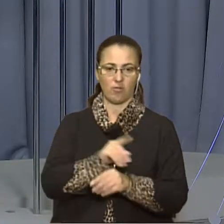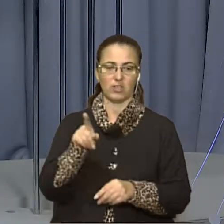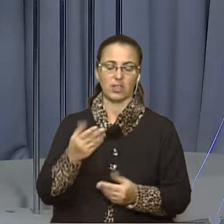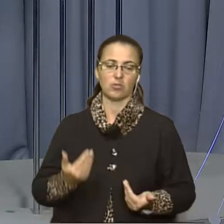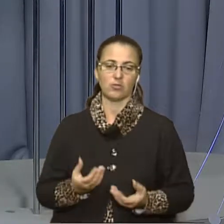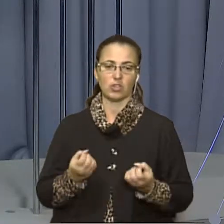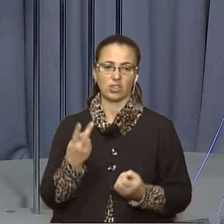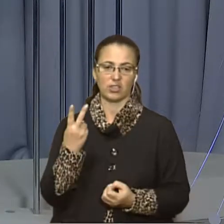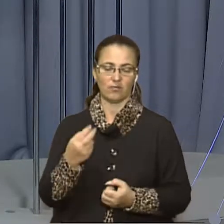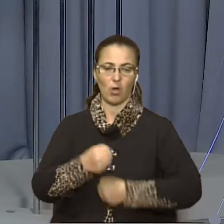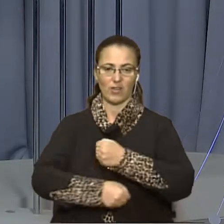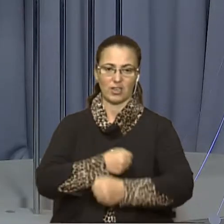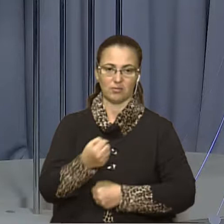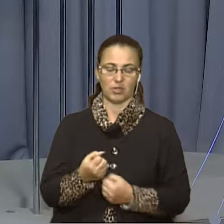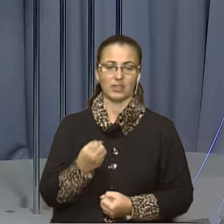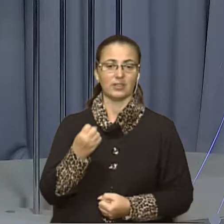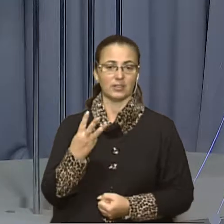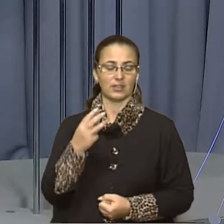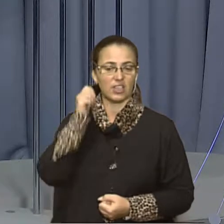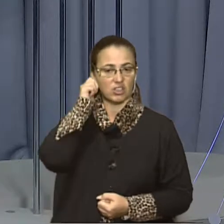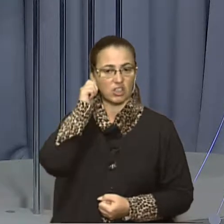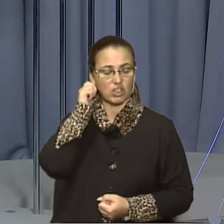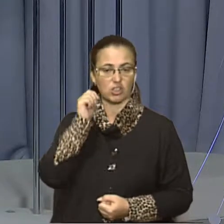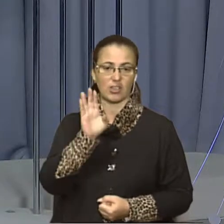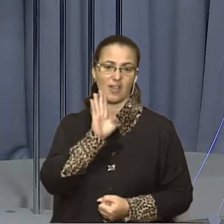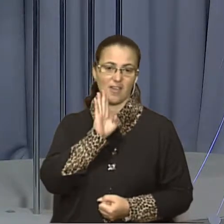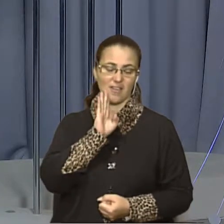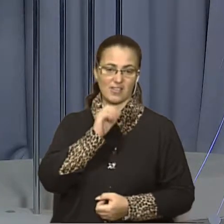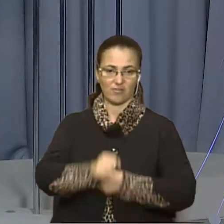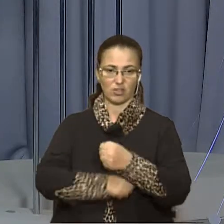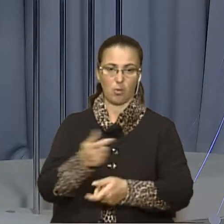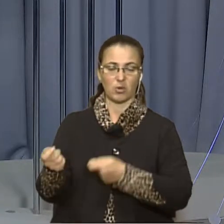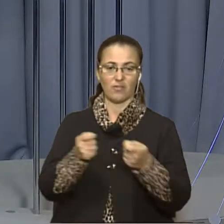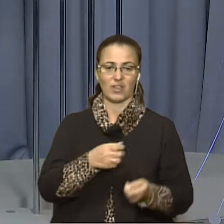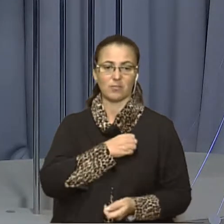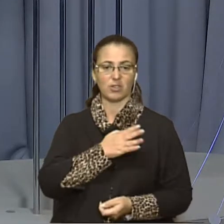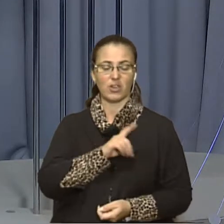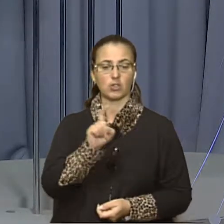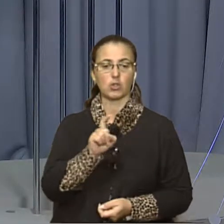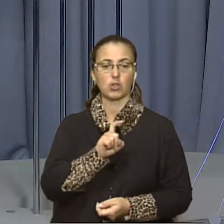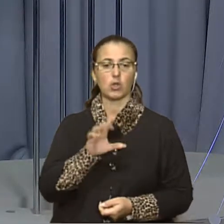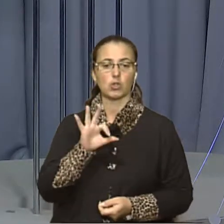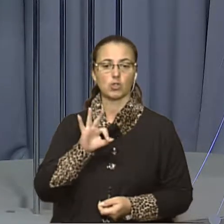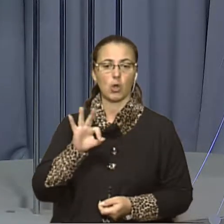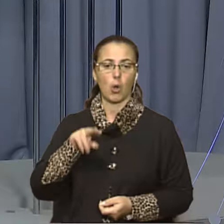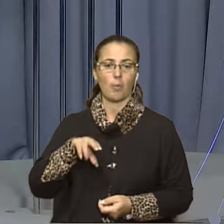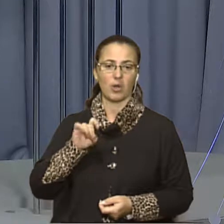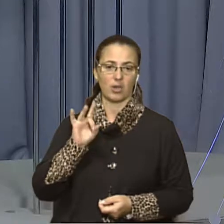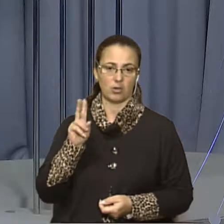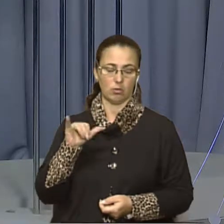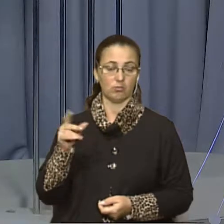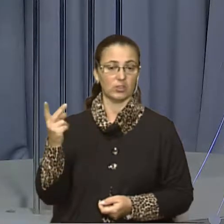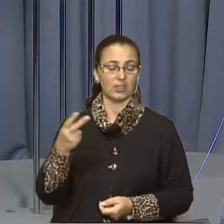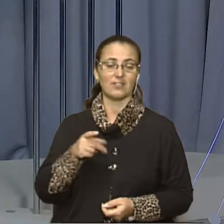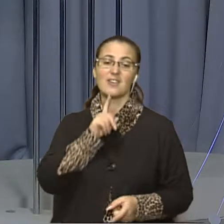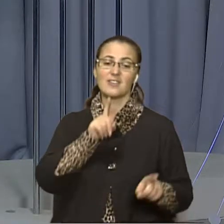двоє ведмедів. 13-річних Дашу та Лелю привезли із приватного зоопарку минулого тижня. Ведмедиці є сестрами, які народилися у